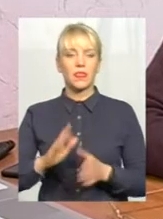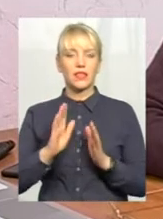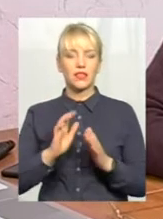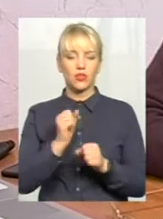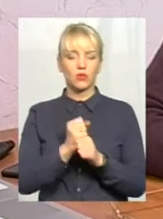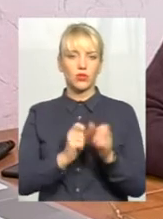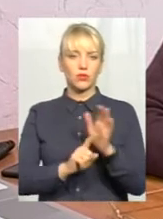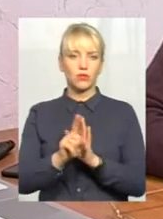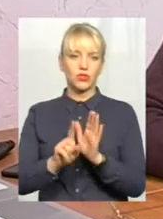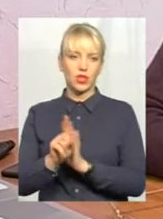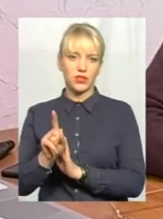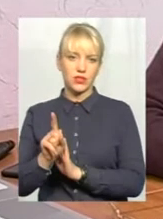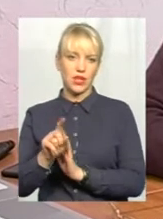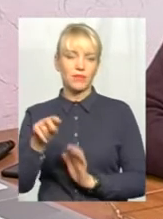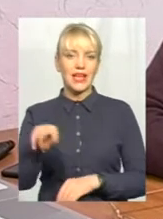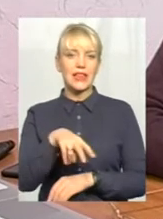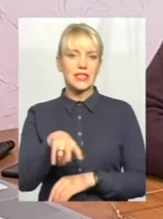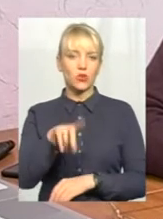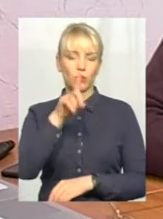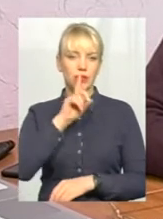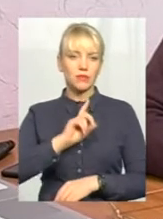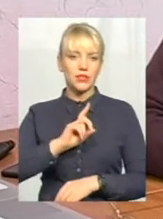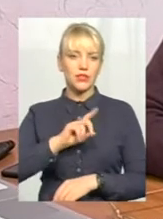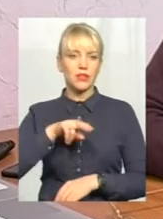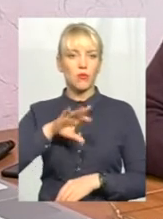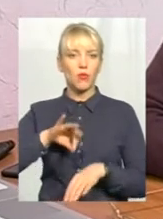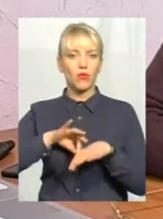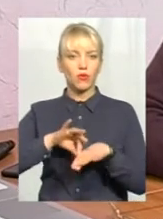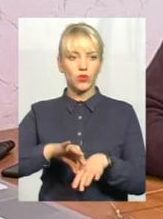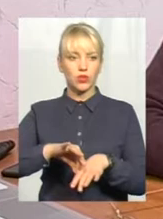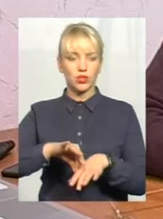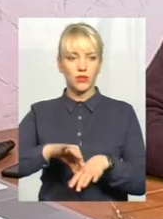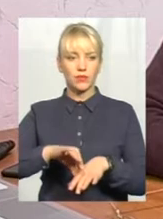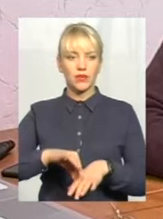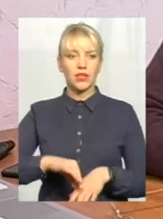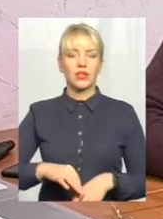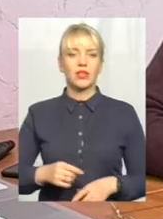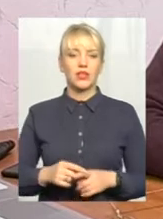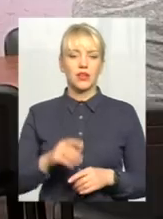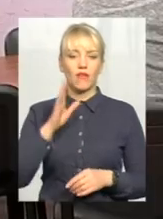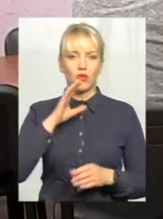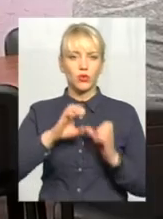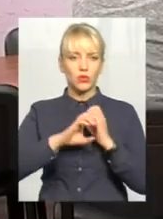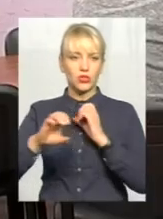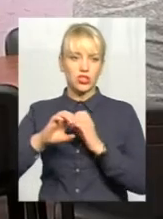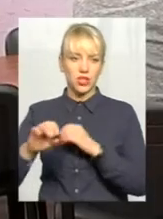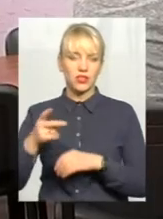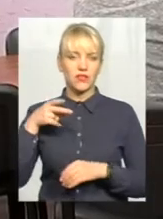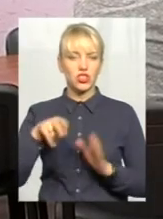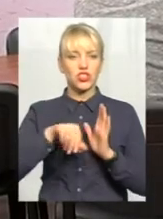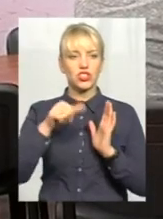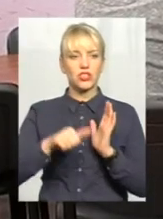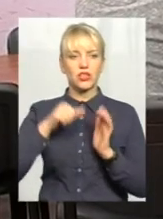почалися вже в листопаді місяці по проведенню зовнішніх мереж водопостачання. У 2016